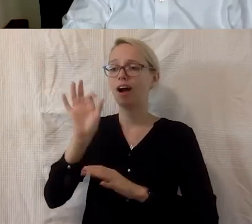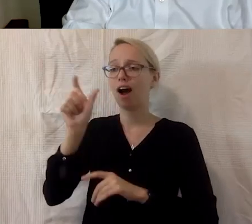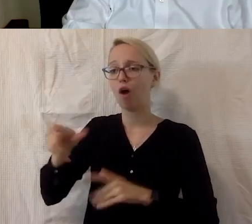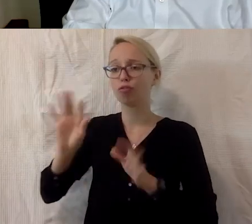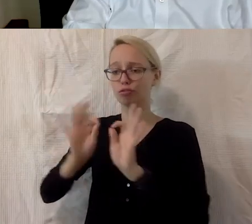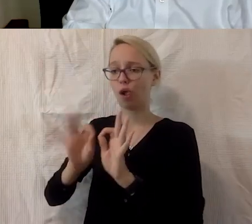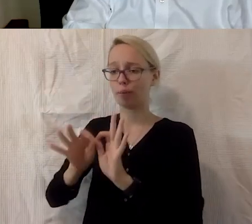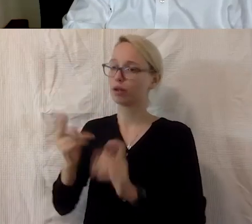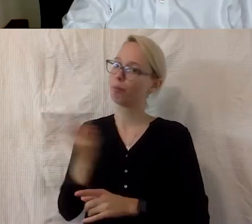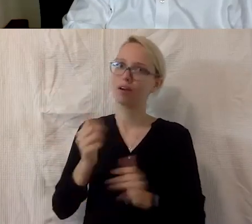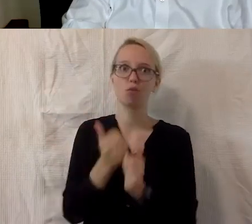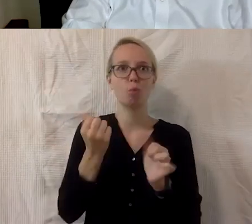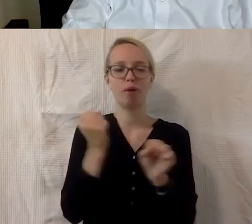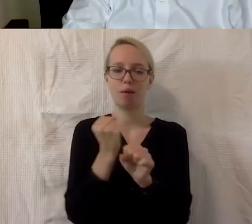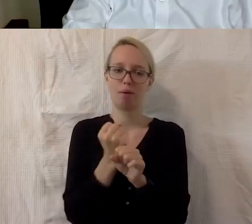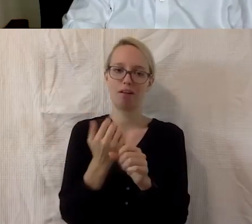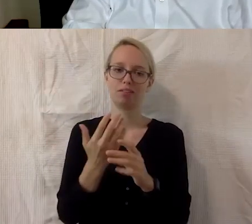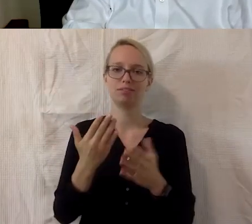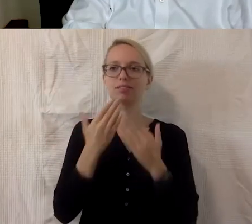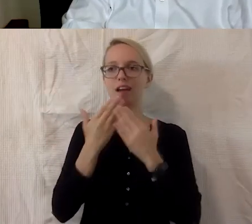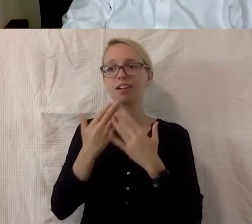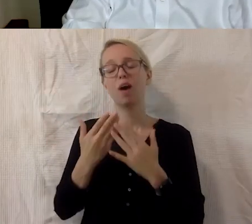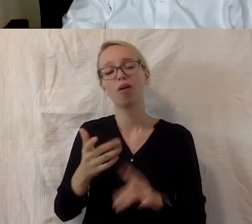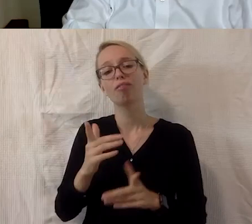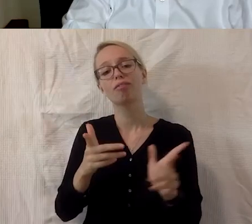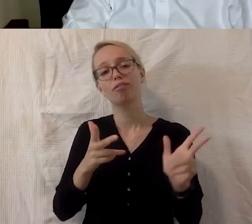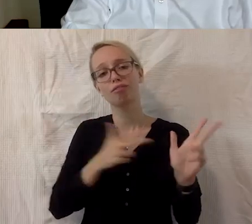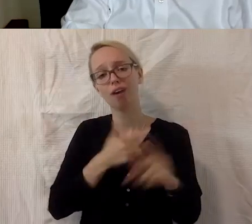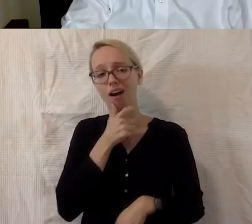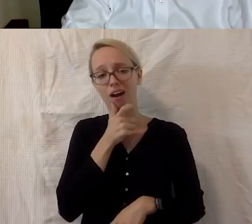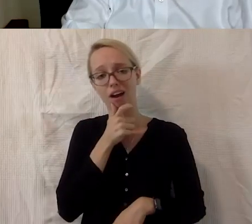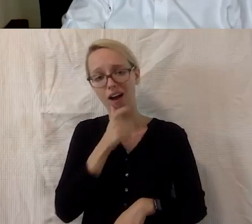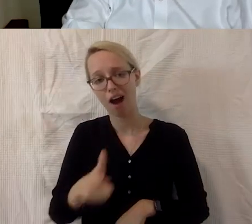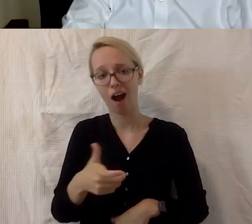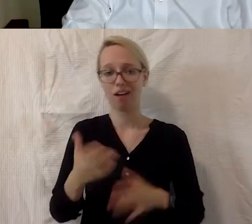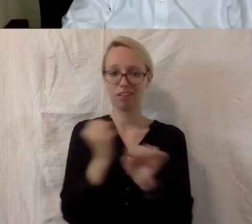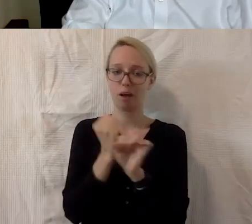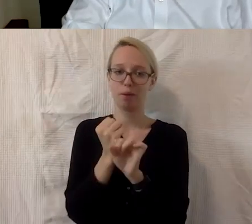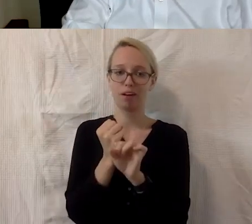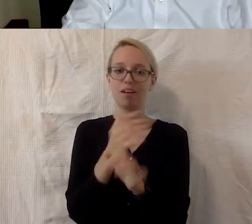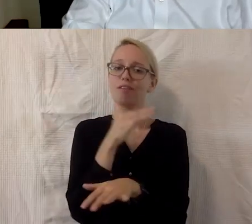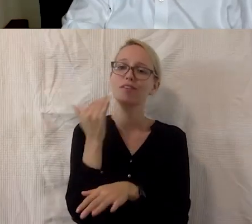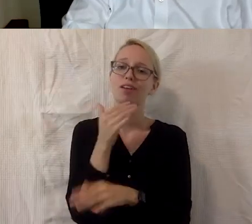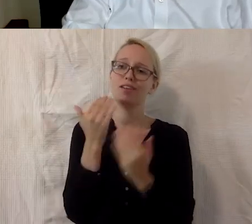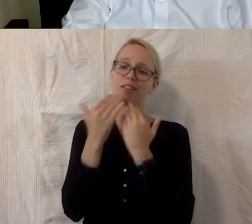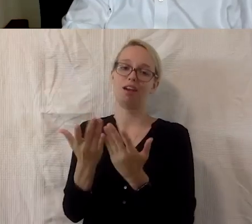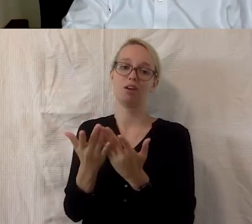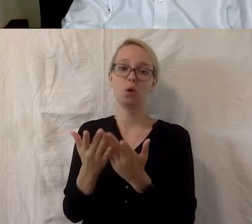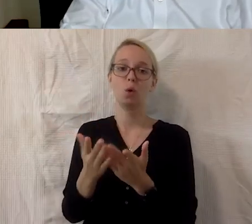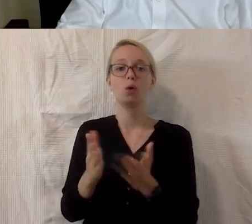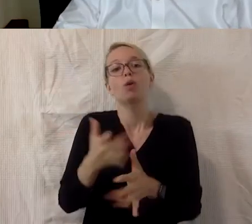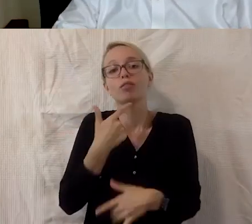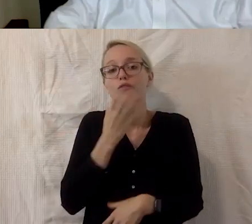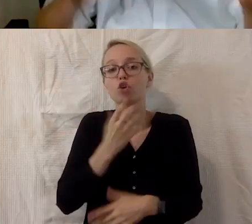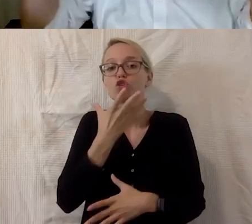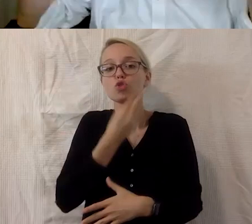grandios gedolmetscht haben, das ist wirklich eine harte Arbeit und vielen, vielen Dank und macht's gut und ich wünsche euch einen schönen